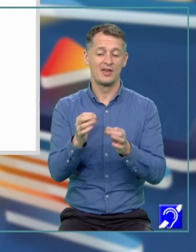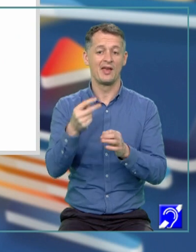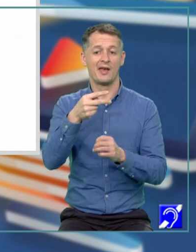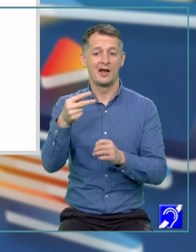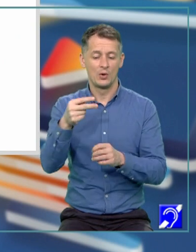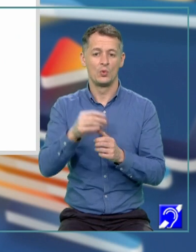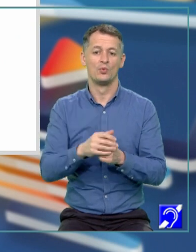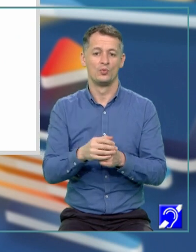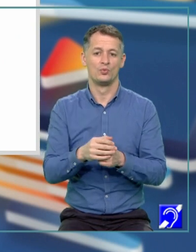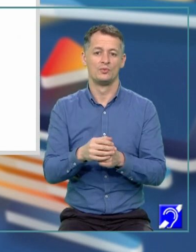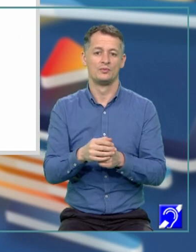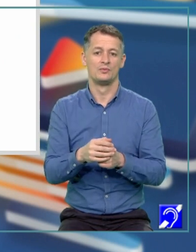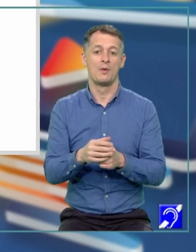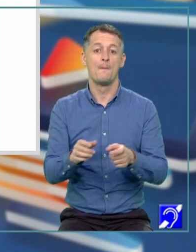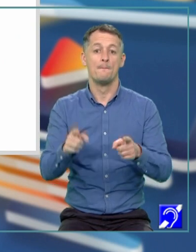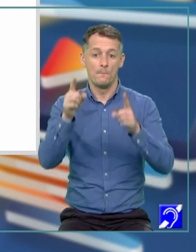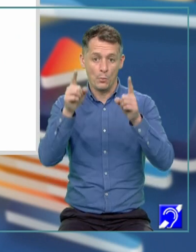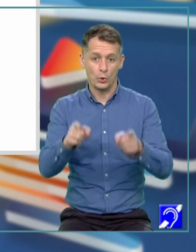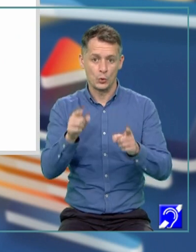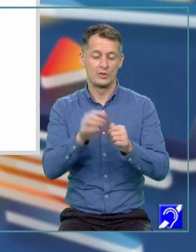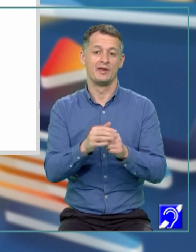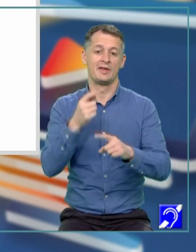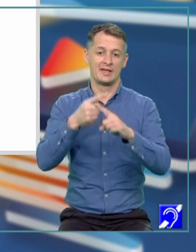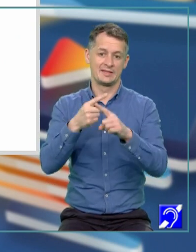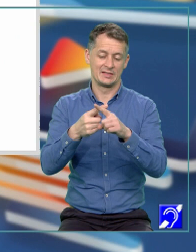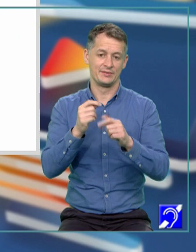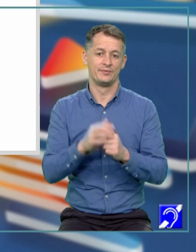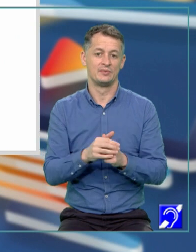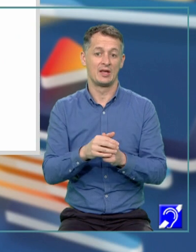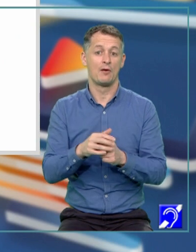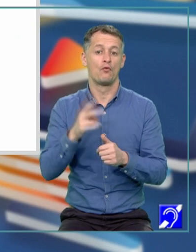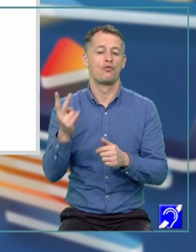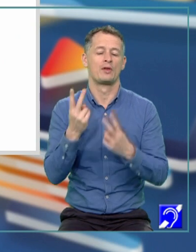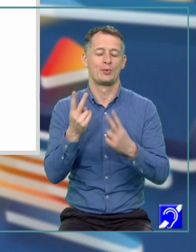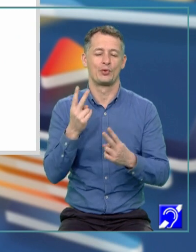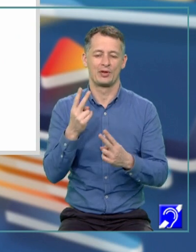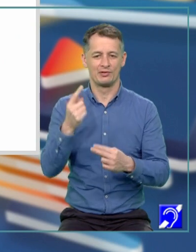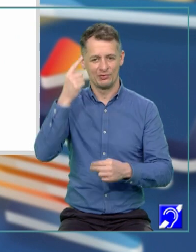modul de X. E foarte important să ținem minte acest lucru.